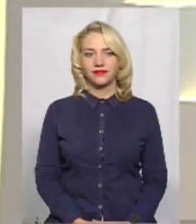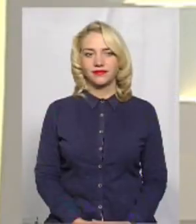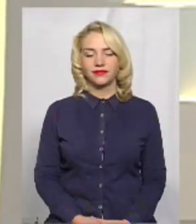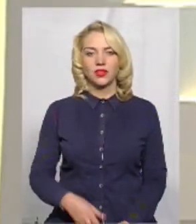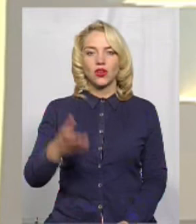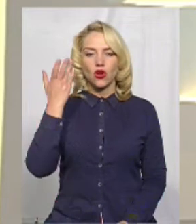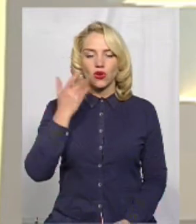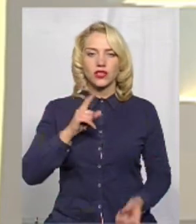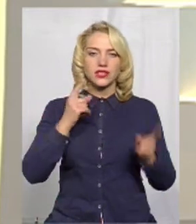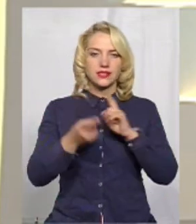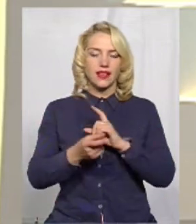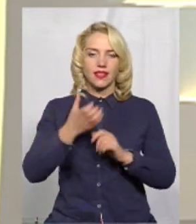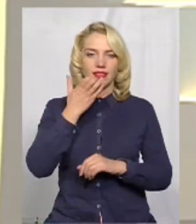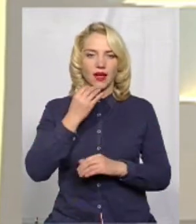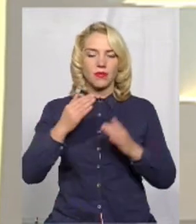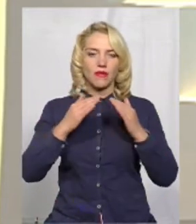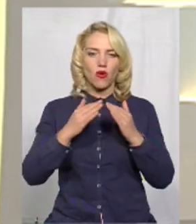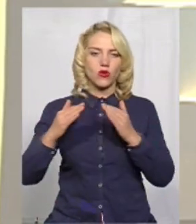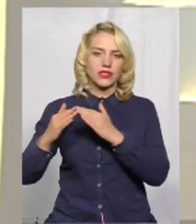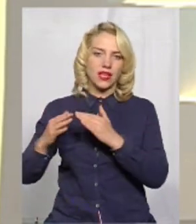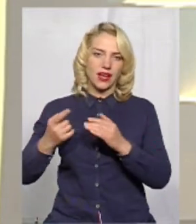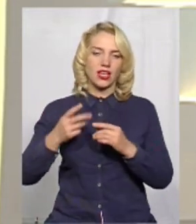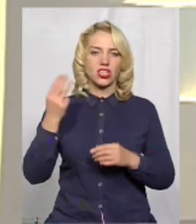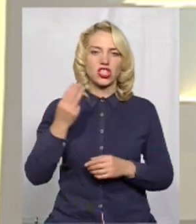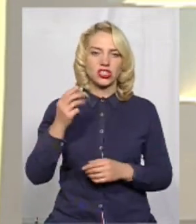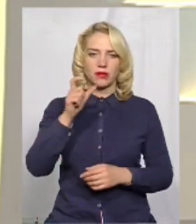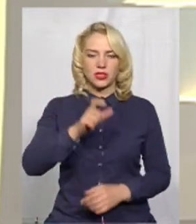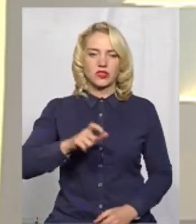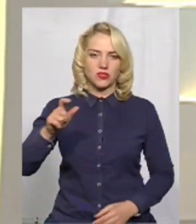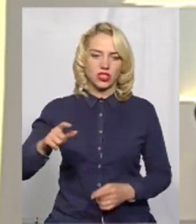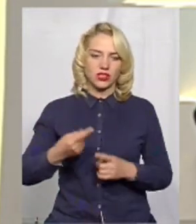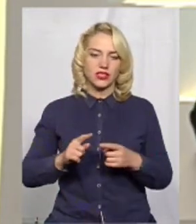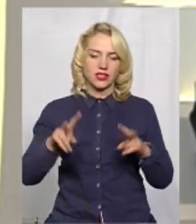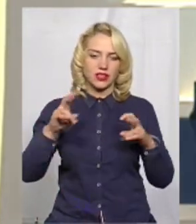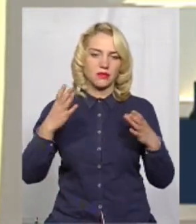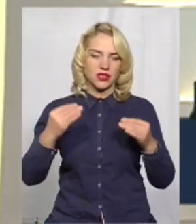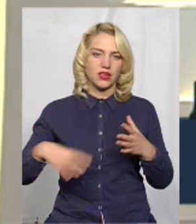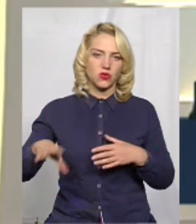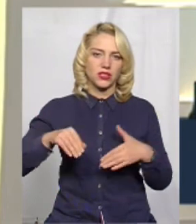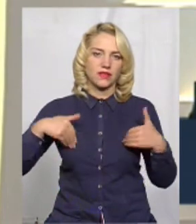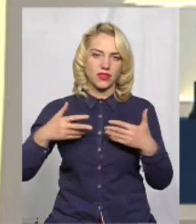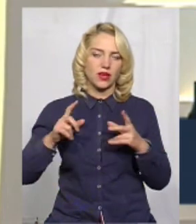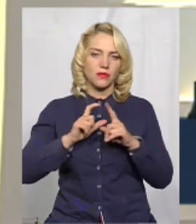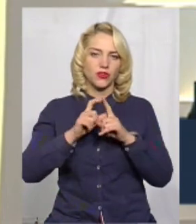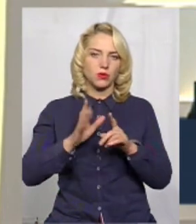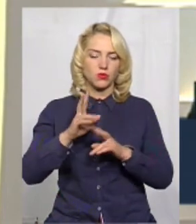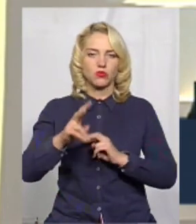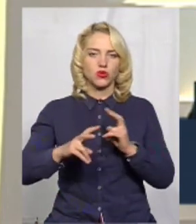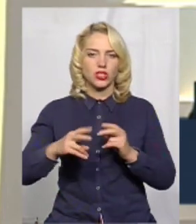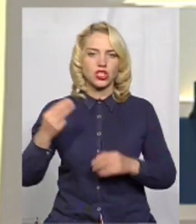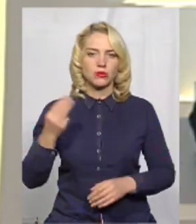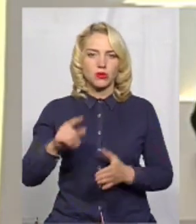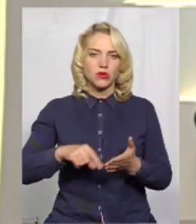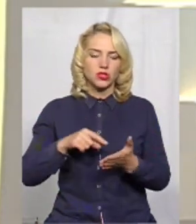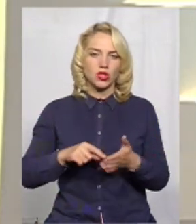Коли стане тепло в оселях Шепетівчан? Це тема дня. Усіх вітаємо. А відповідь на це питання будемо шукати разом із Шепетівським